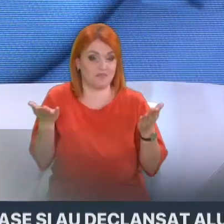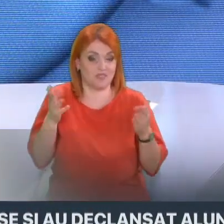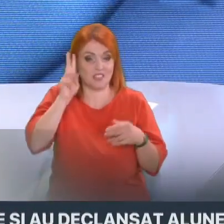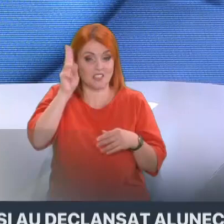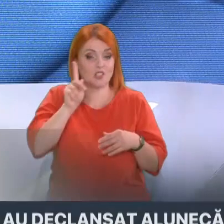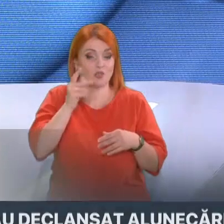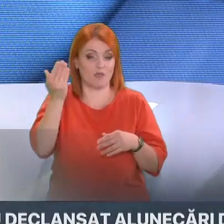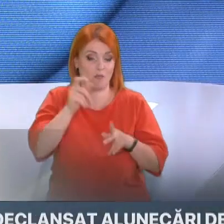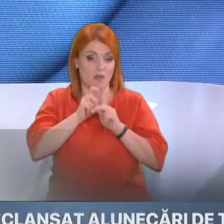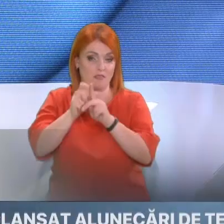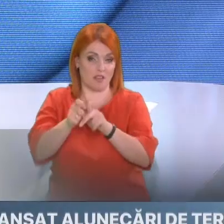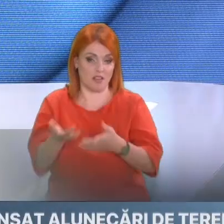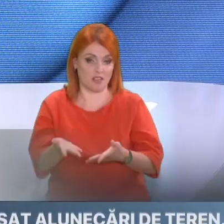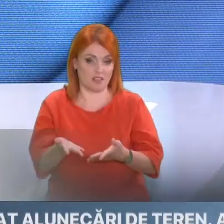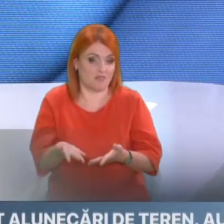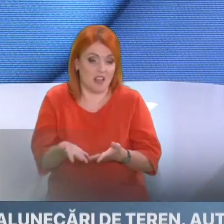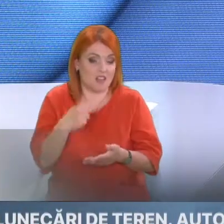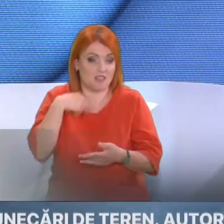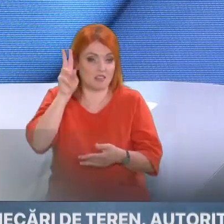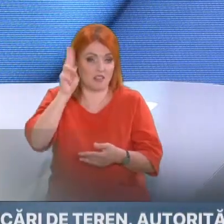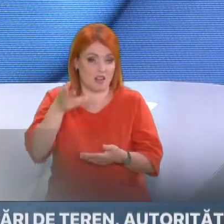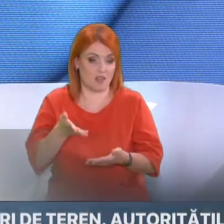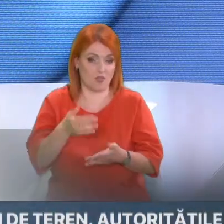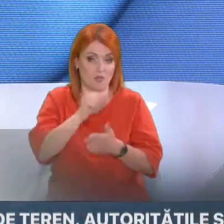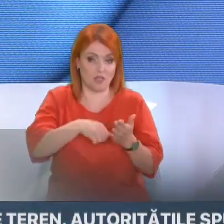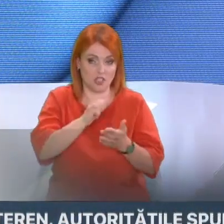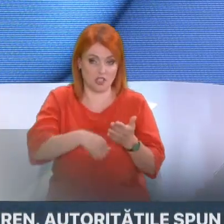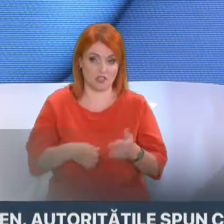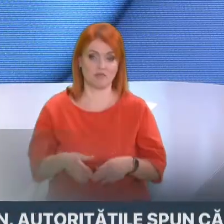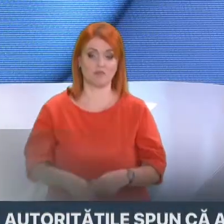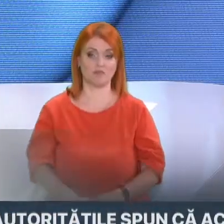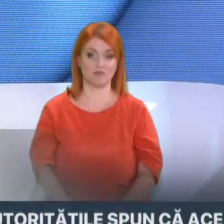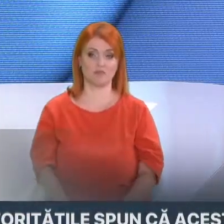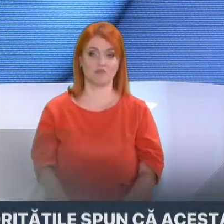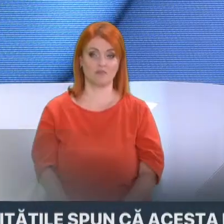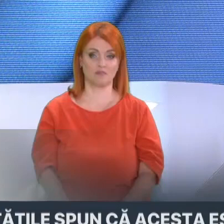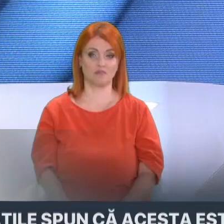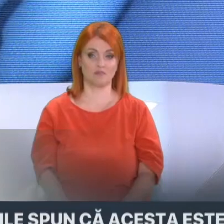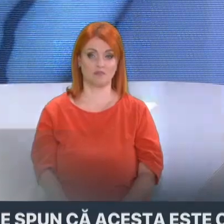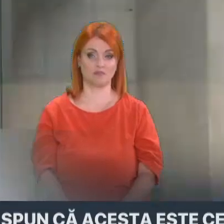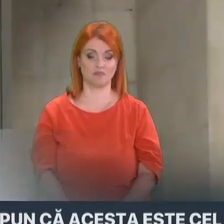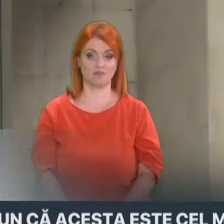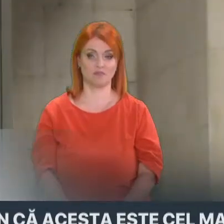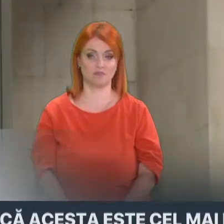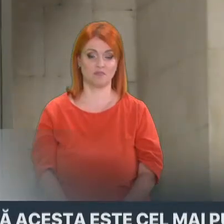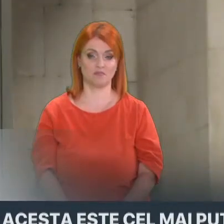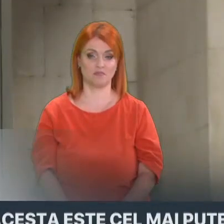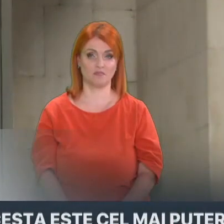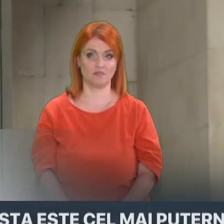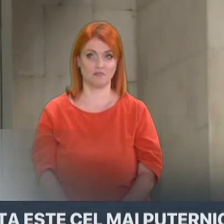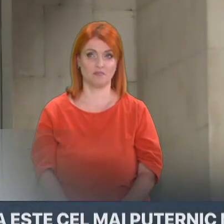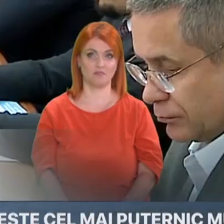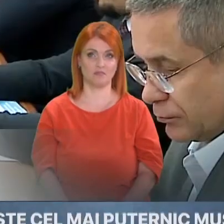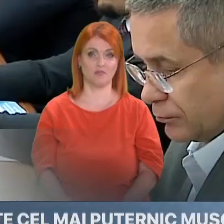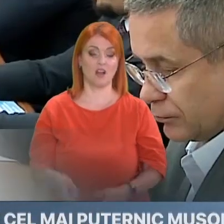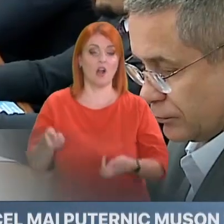evenimentul politic, formula politică, ieșind din datele problemei. Iarăși, ei, guvernare,